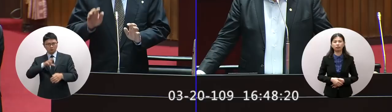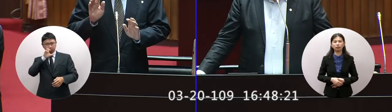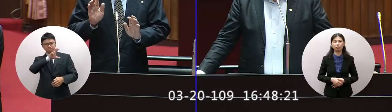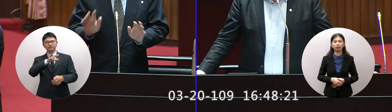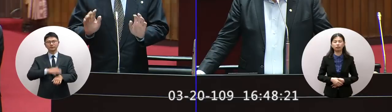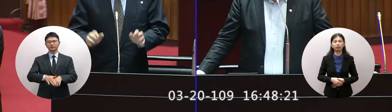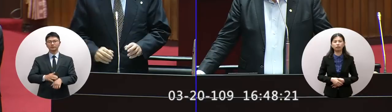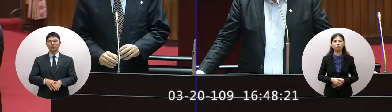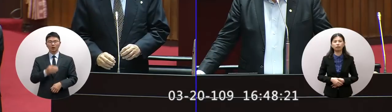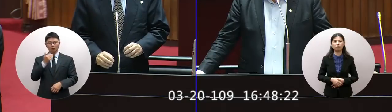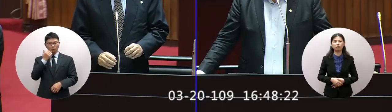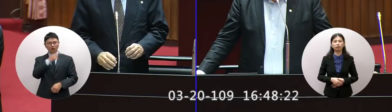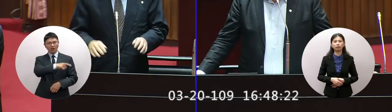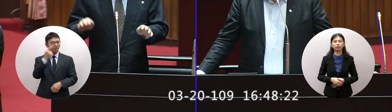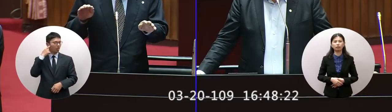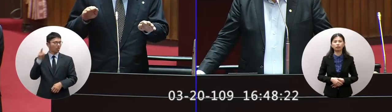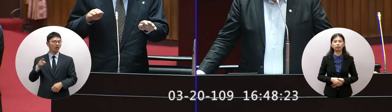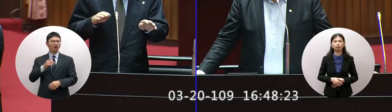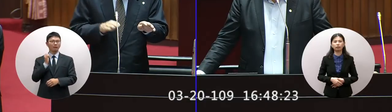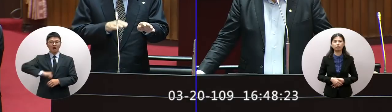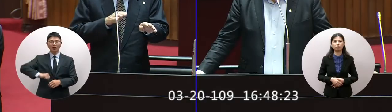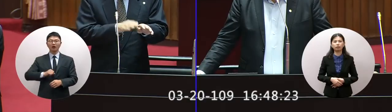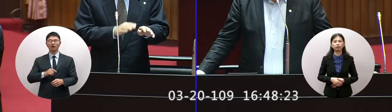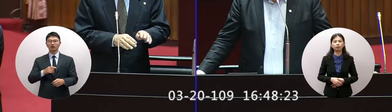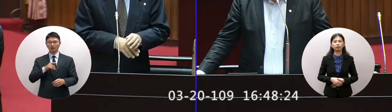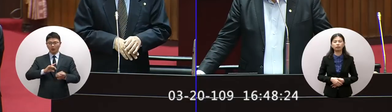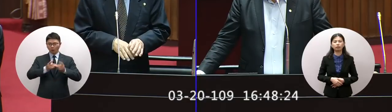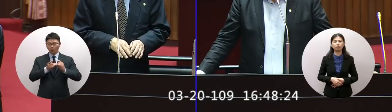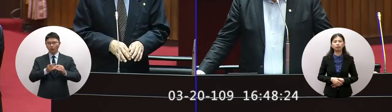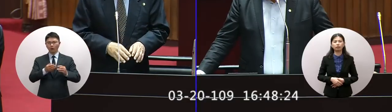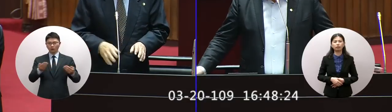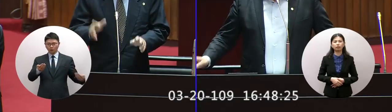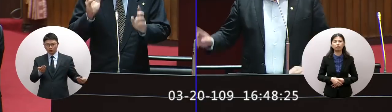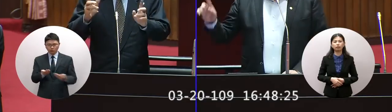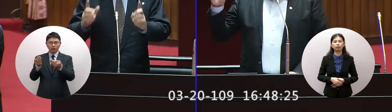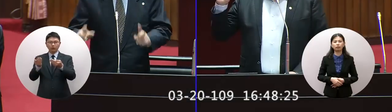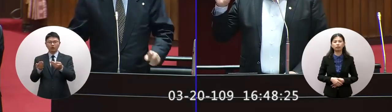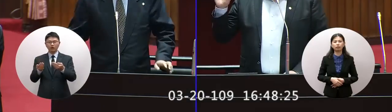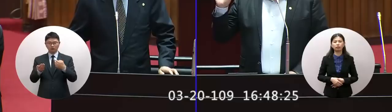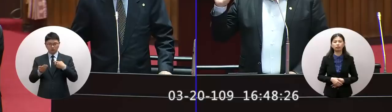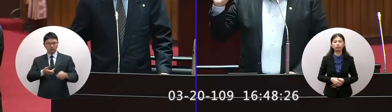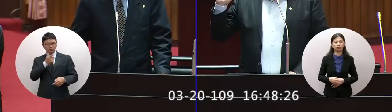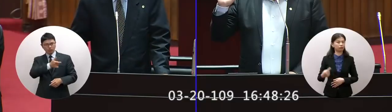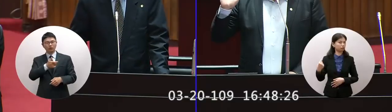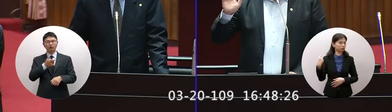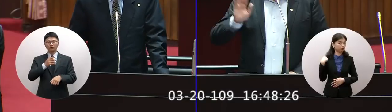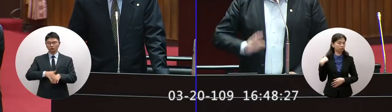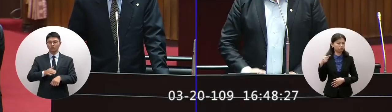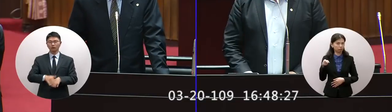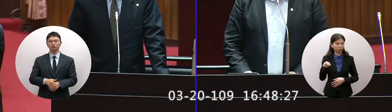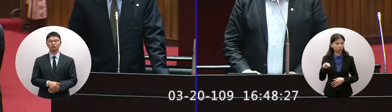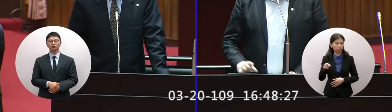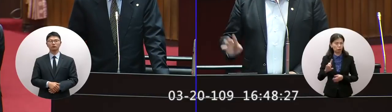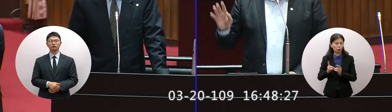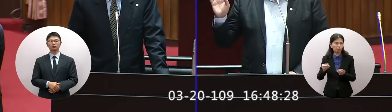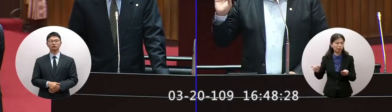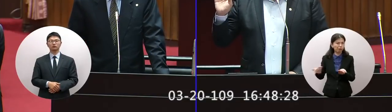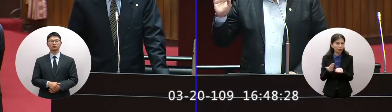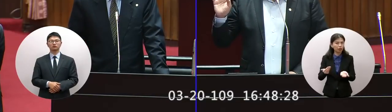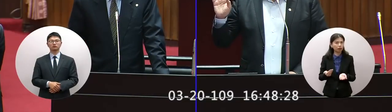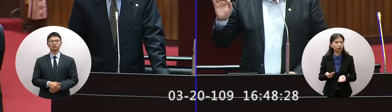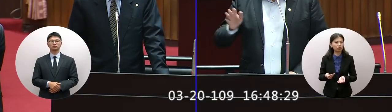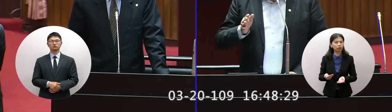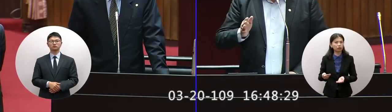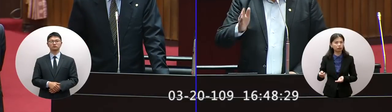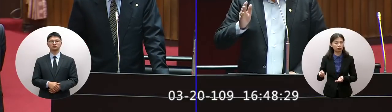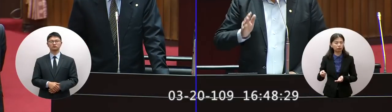作為假如說他不聽的話他有這種用船來創我們船的狀況我們就會開這個昨天這個撞擊這個